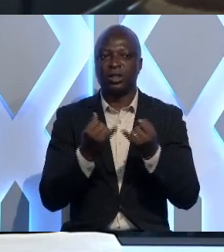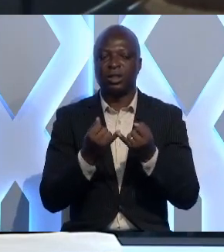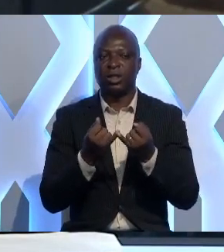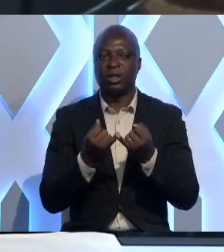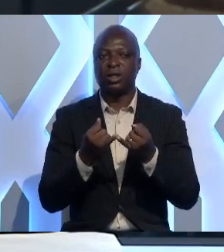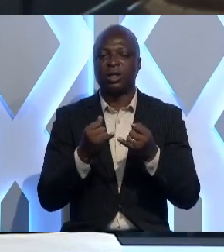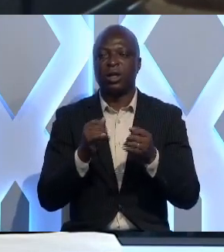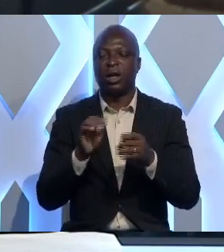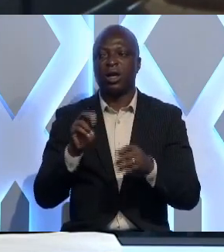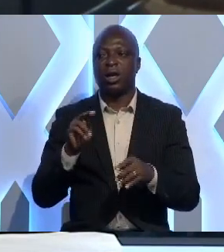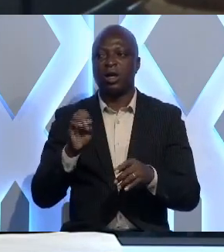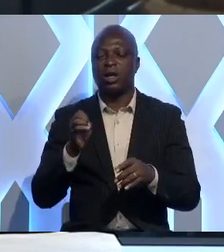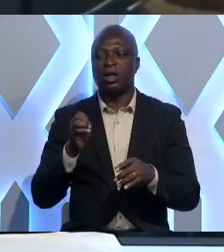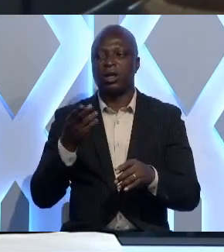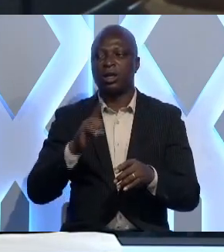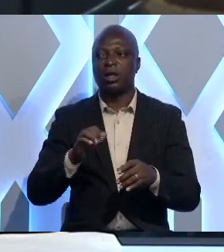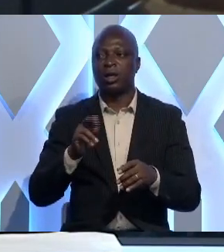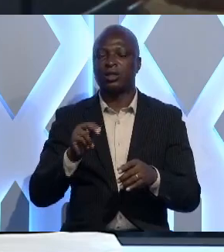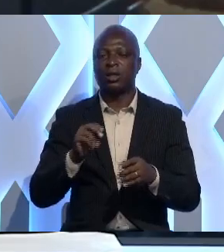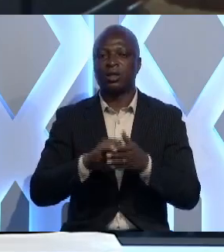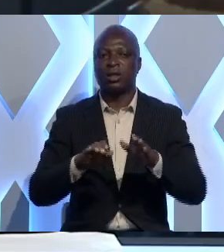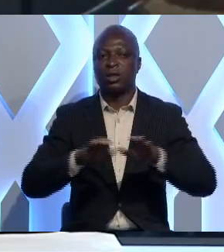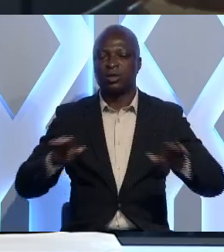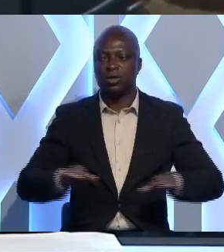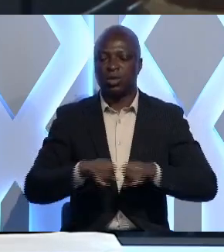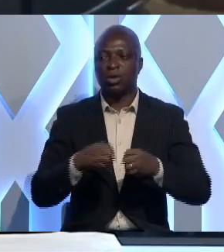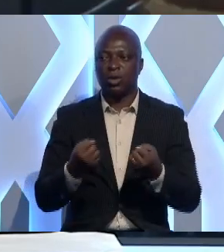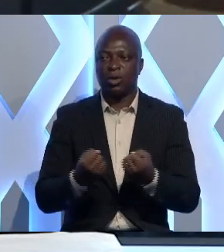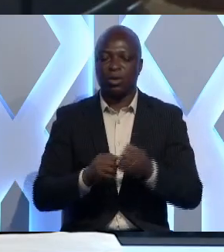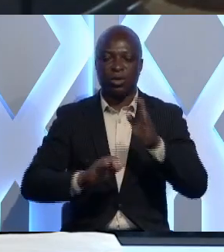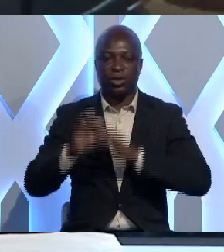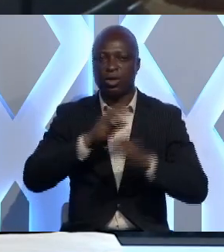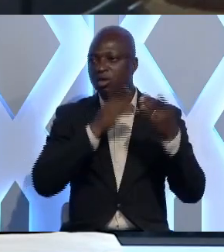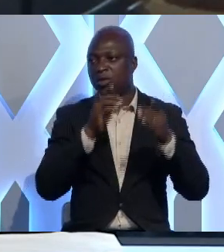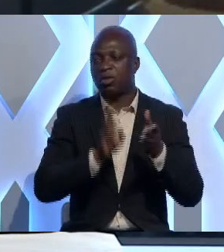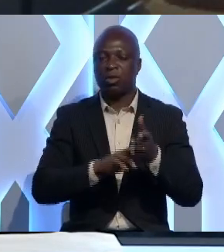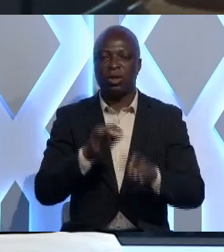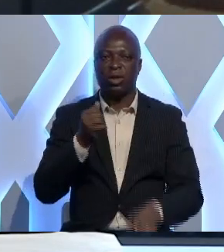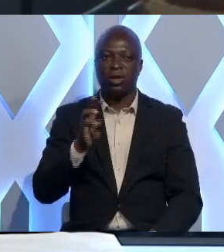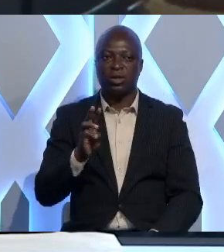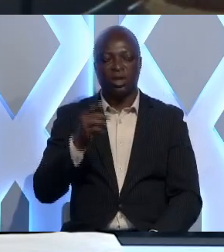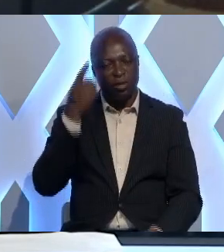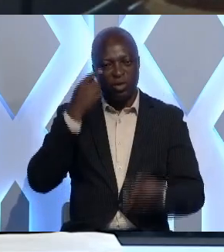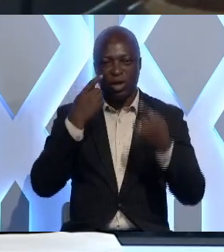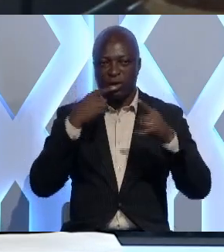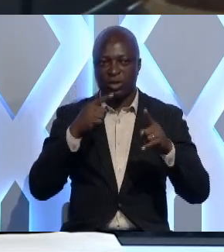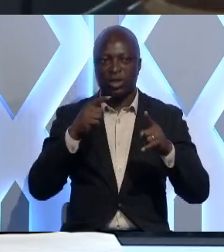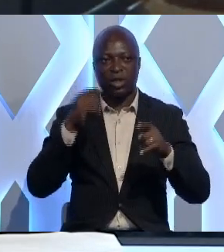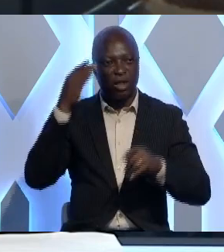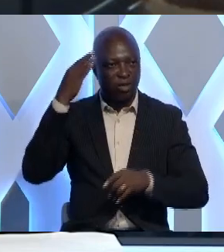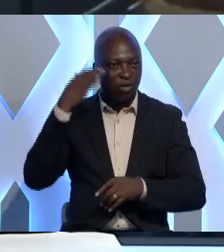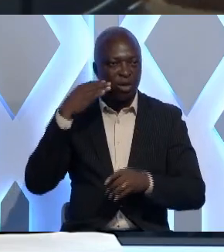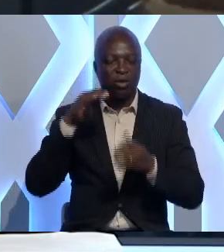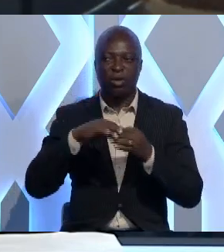à Nézan, une fête introduite dans l'espace socioculturel Gain-Mina depuis 2016. Et pour annoncer les couleurs